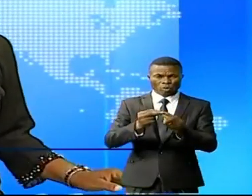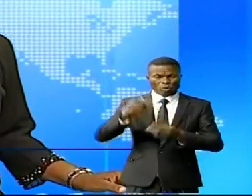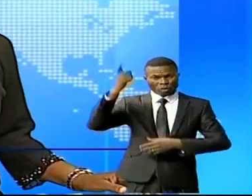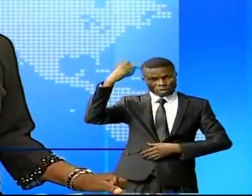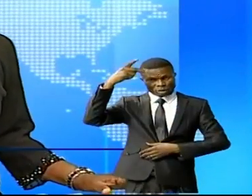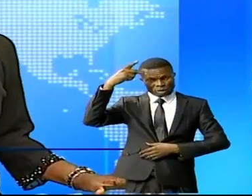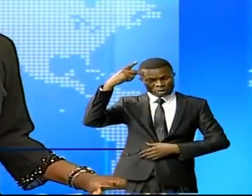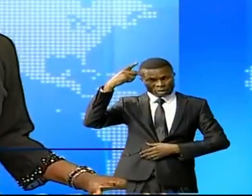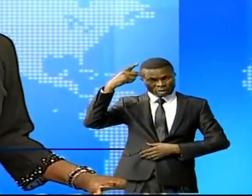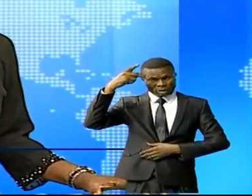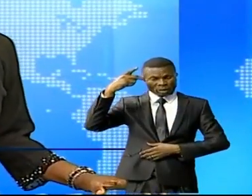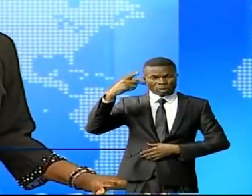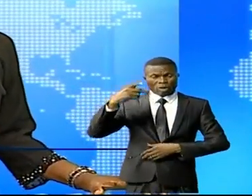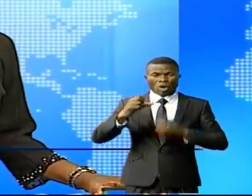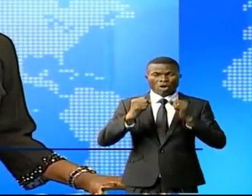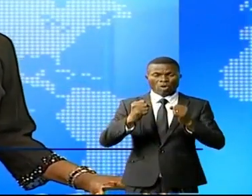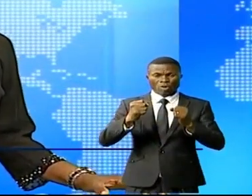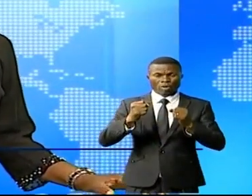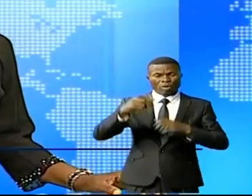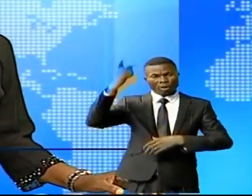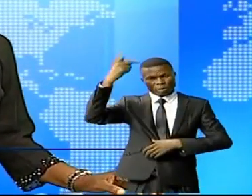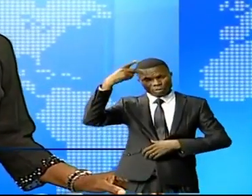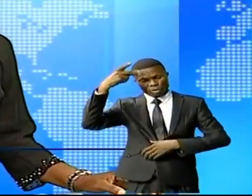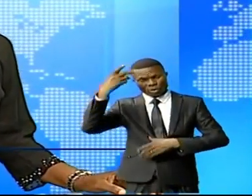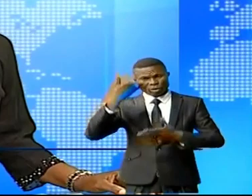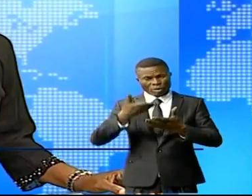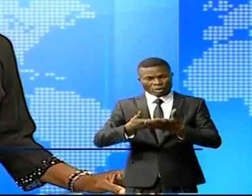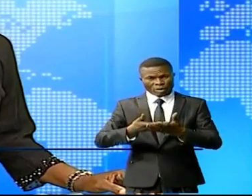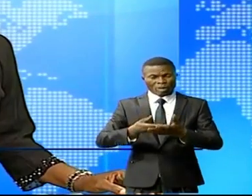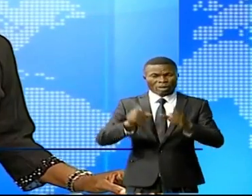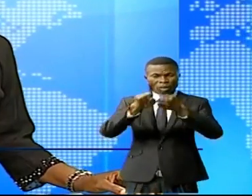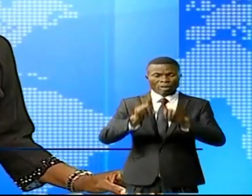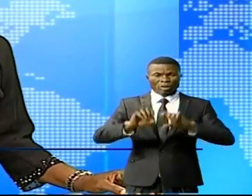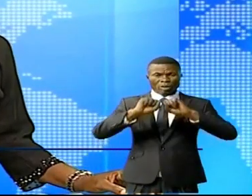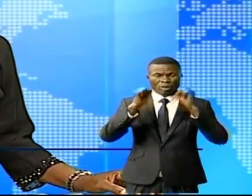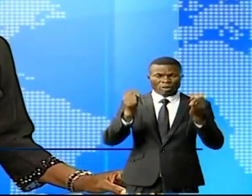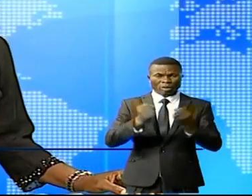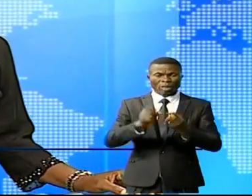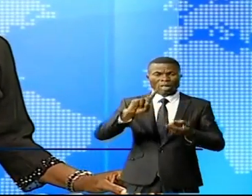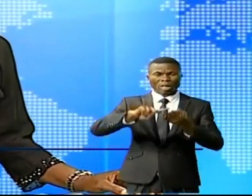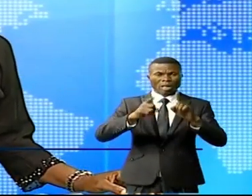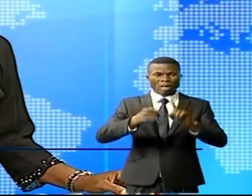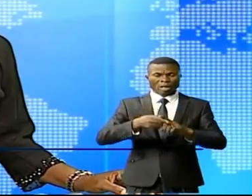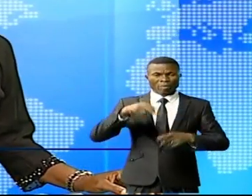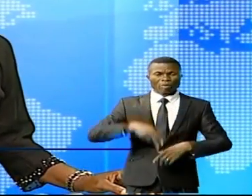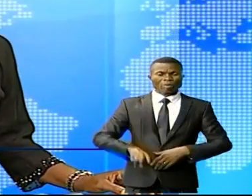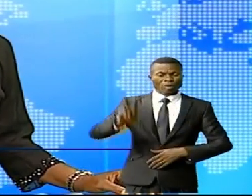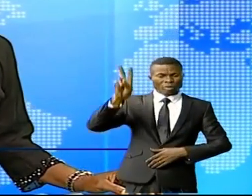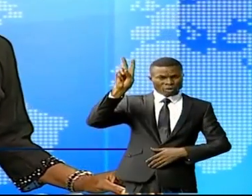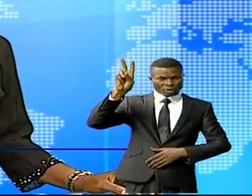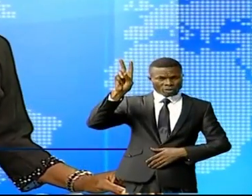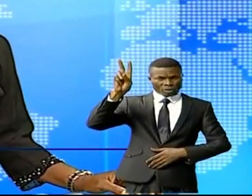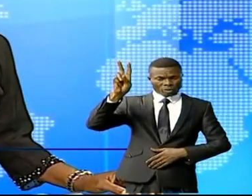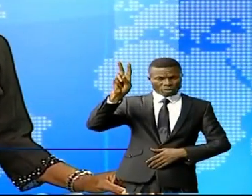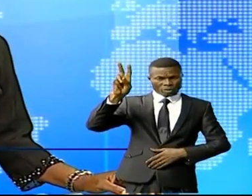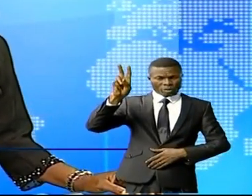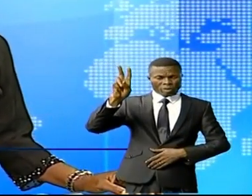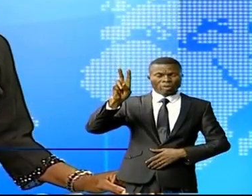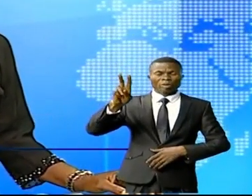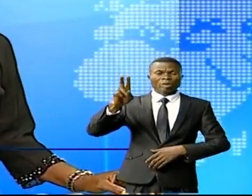plateforme politique de forces politiques et sociales alliée à l'UDPS de Laurent